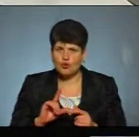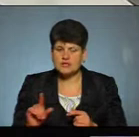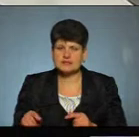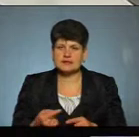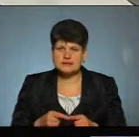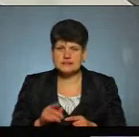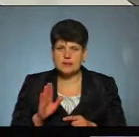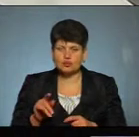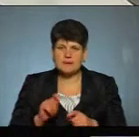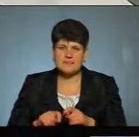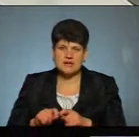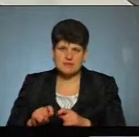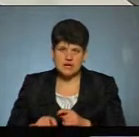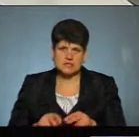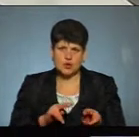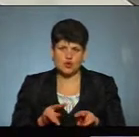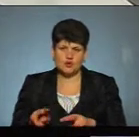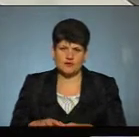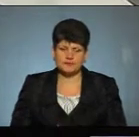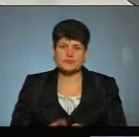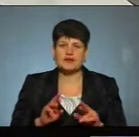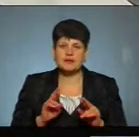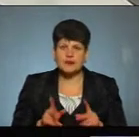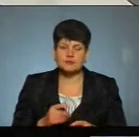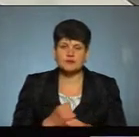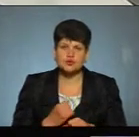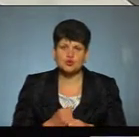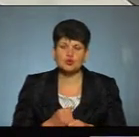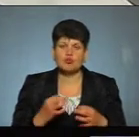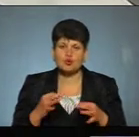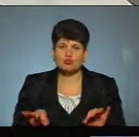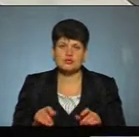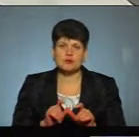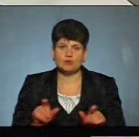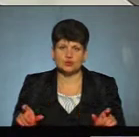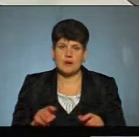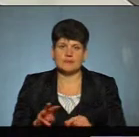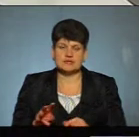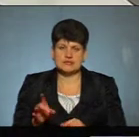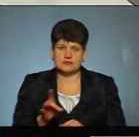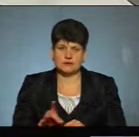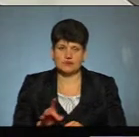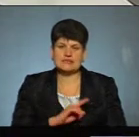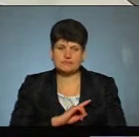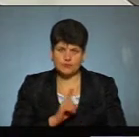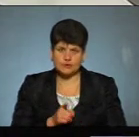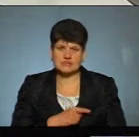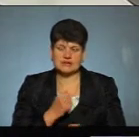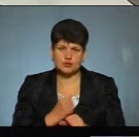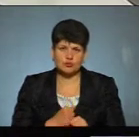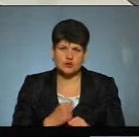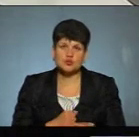це буде перевірятися і контролюватися. Як діють пропускні пункти в Монастерецькому районі? Посилено працюють